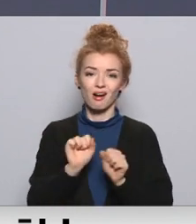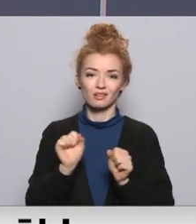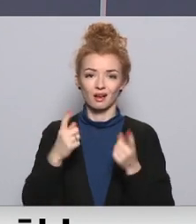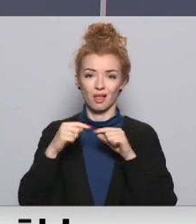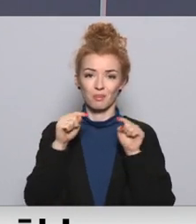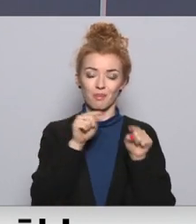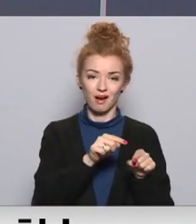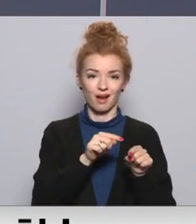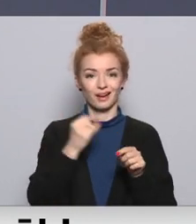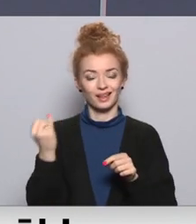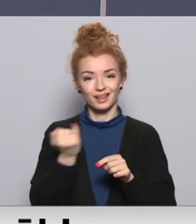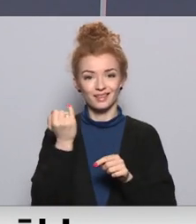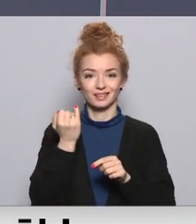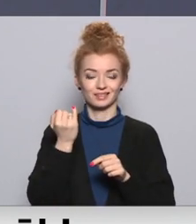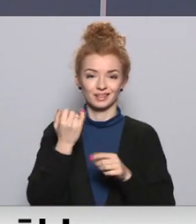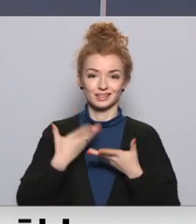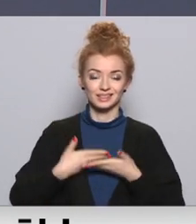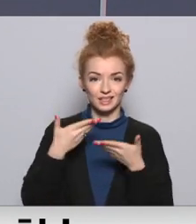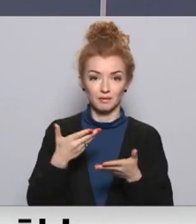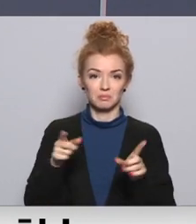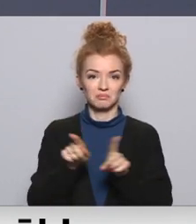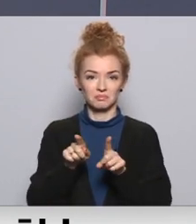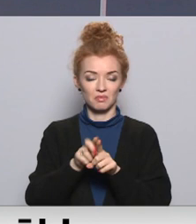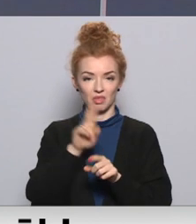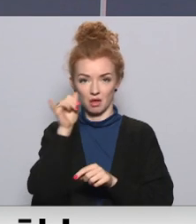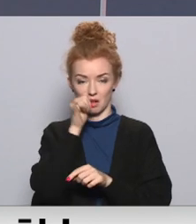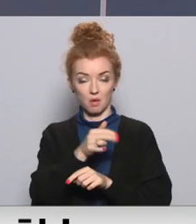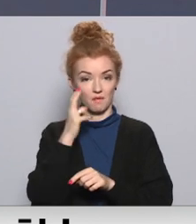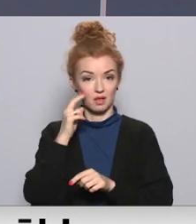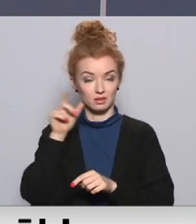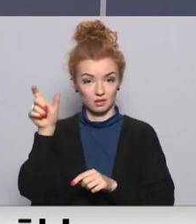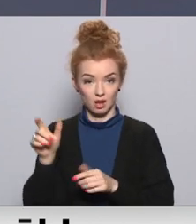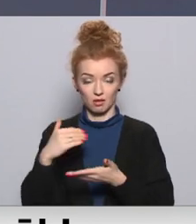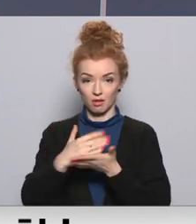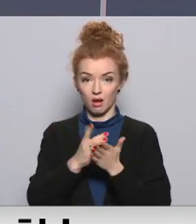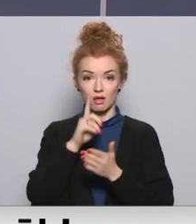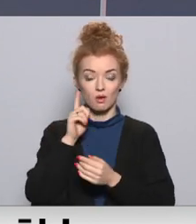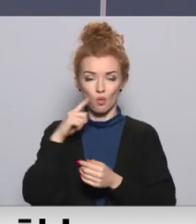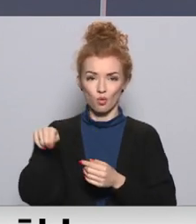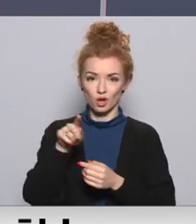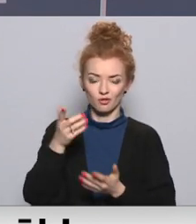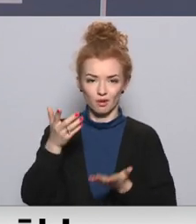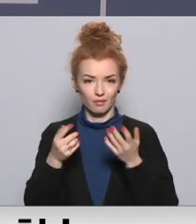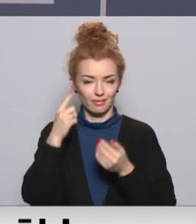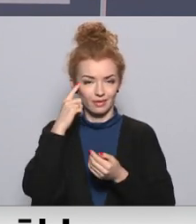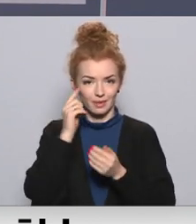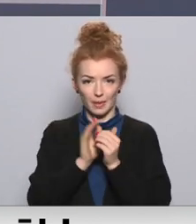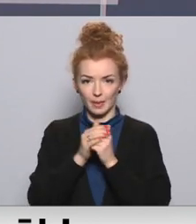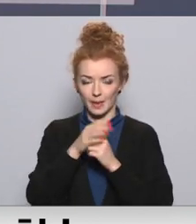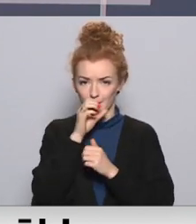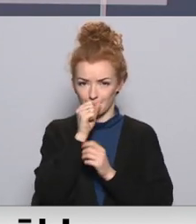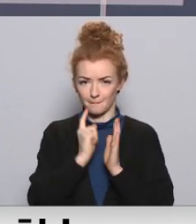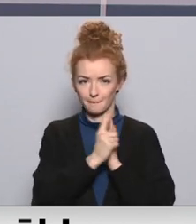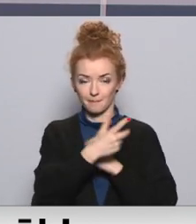viņu prāt interesantākā ikdienas dzīvē, viņiem to neļauj vecāki. Daļa jauniešu pat apsver iespēju vakcinēties slepus,